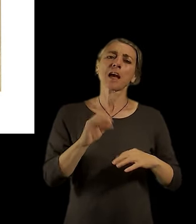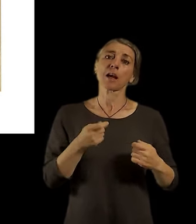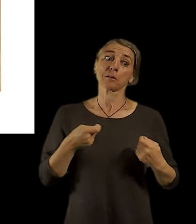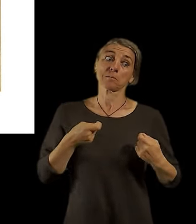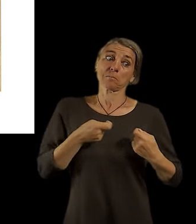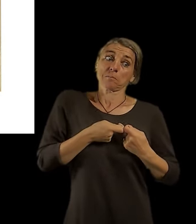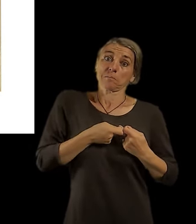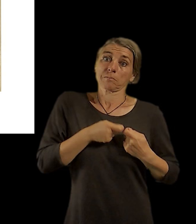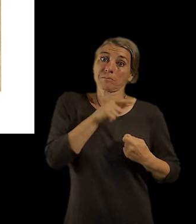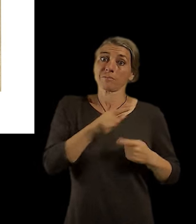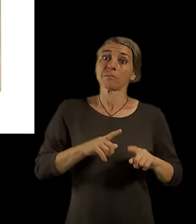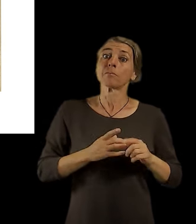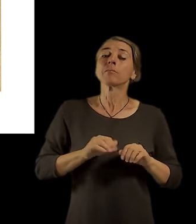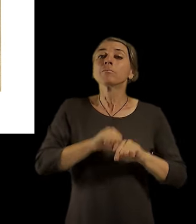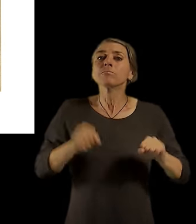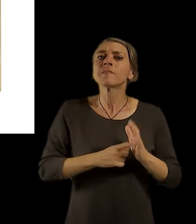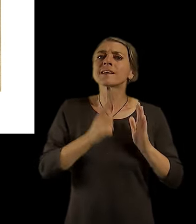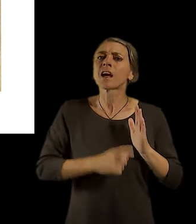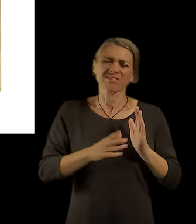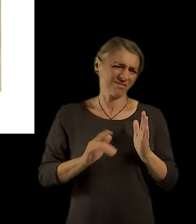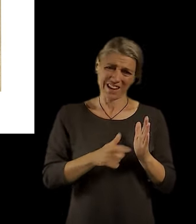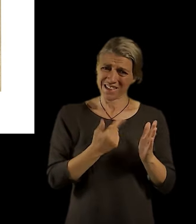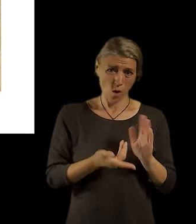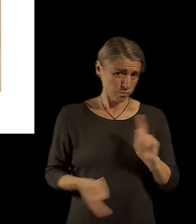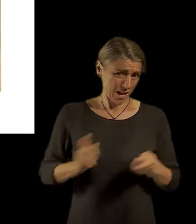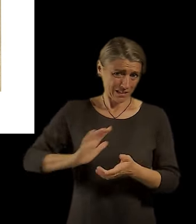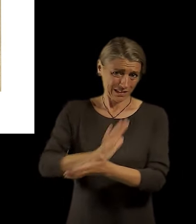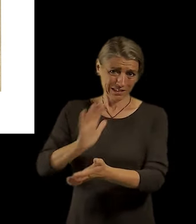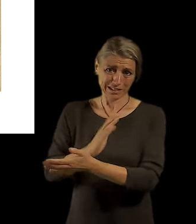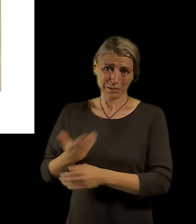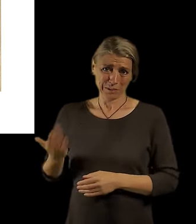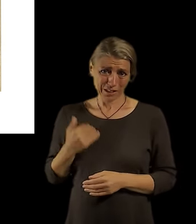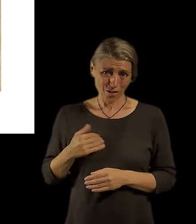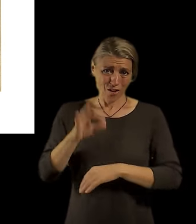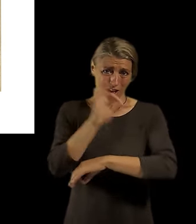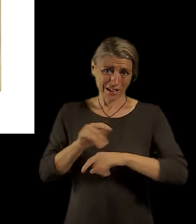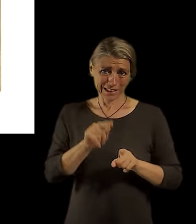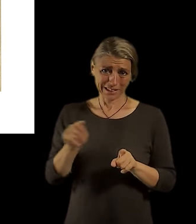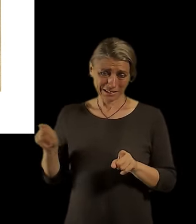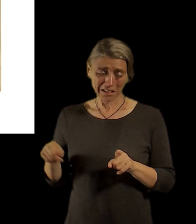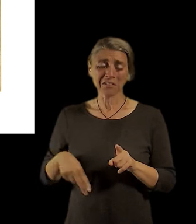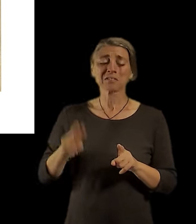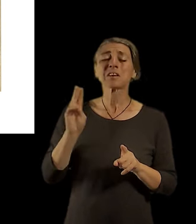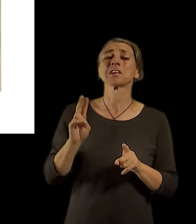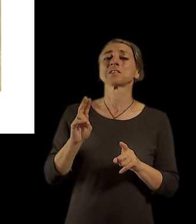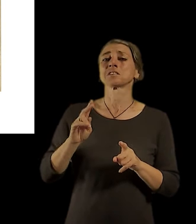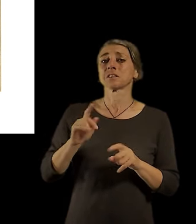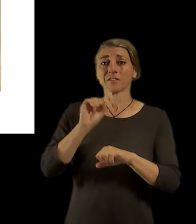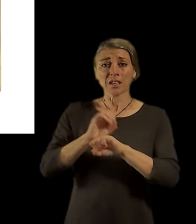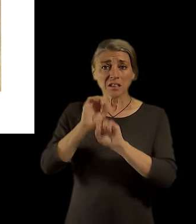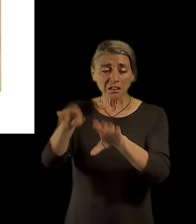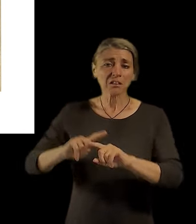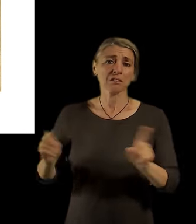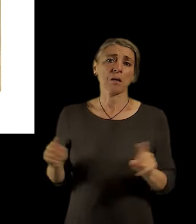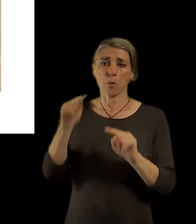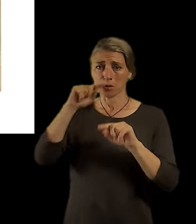koncentráku jako v horším případě. Čili lineární město toho Leoninova skutečně bylo o